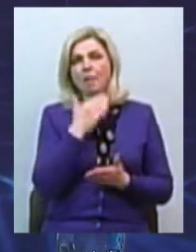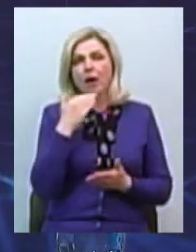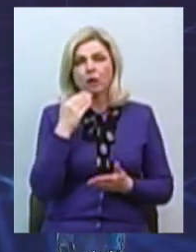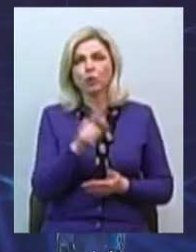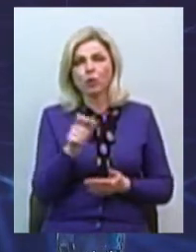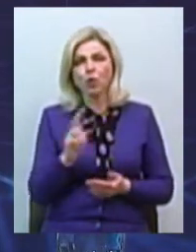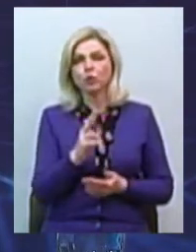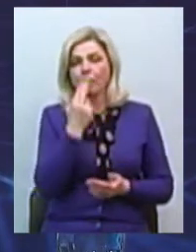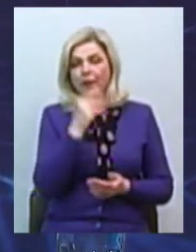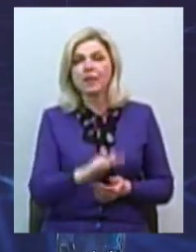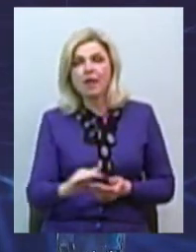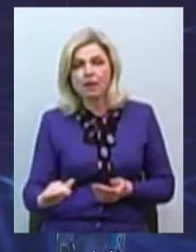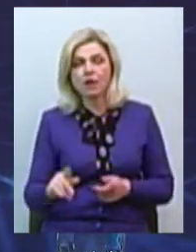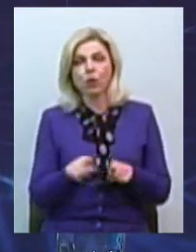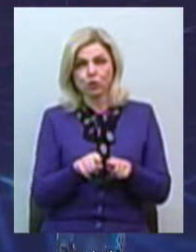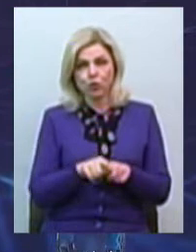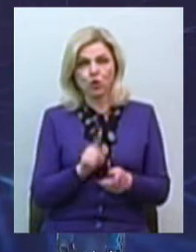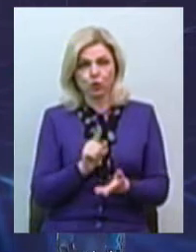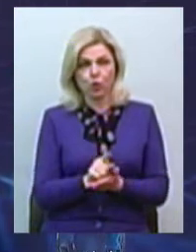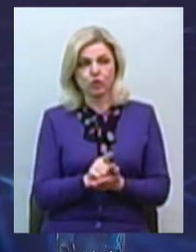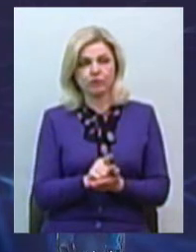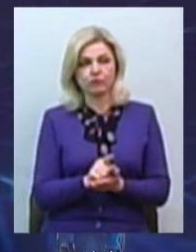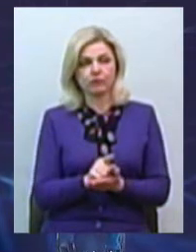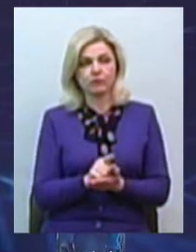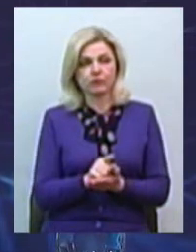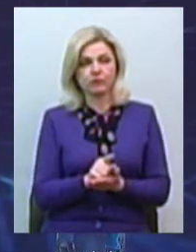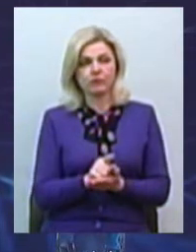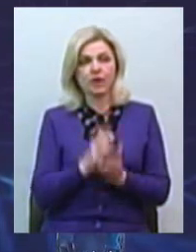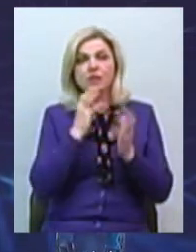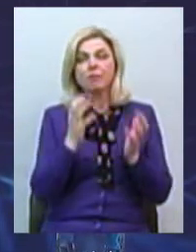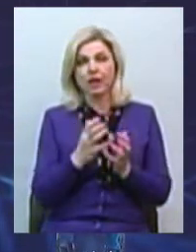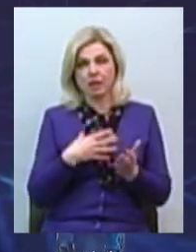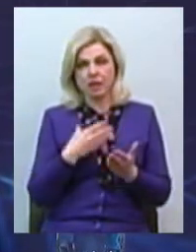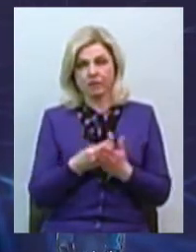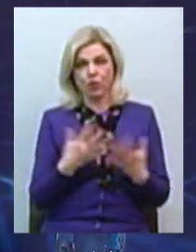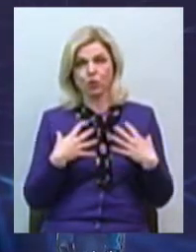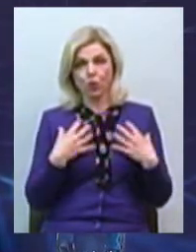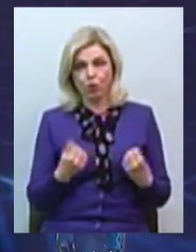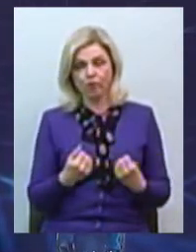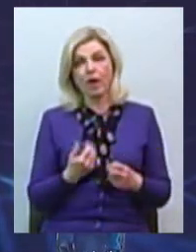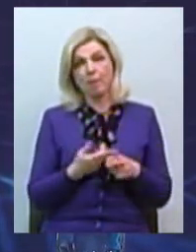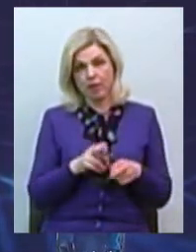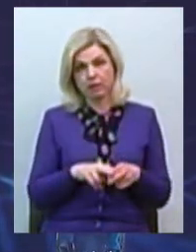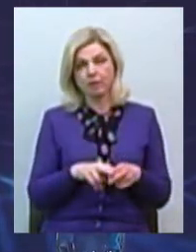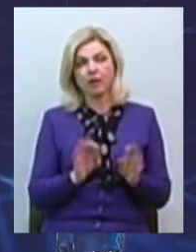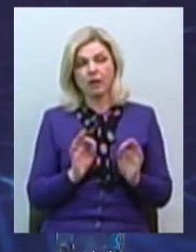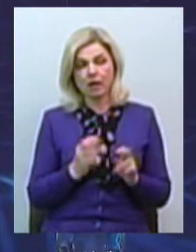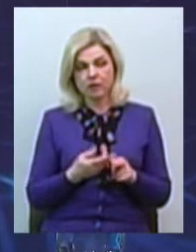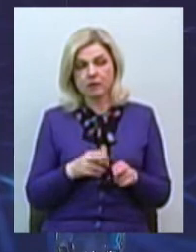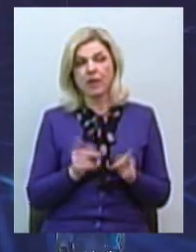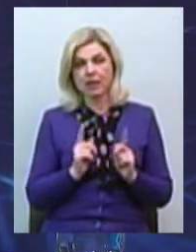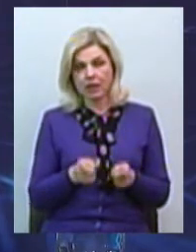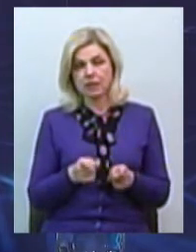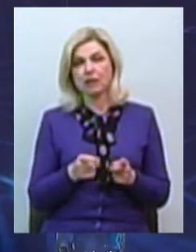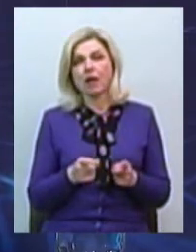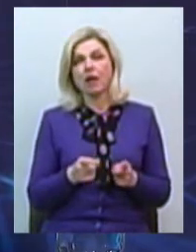маленькі дітей, і також вони повинні, скажімо так, зберегти своє здоров'я. Тому я вважаю все ж таки, що це дійсно